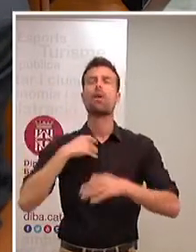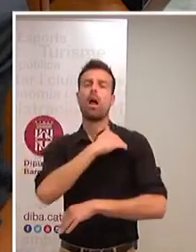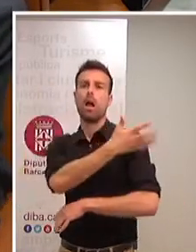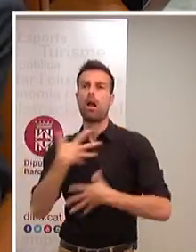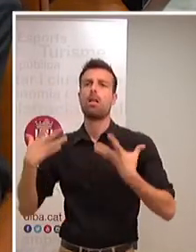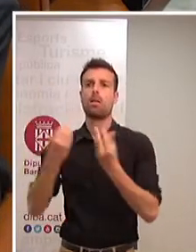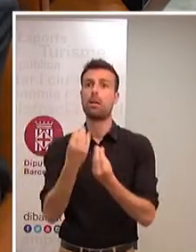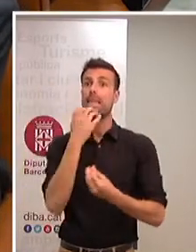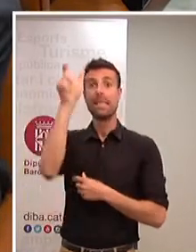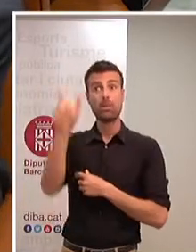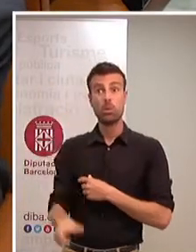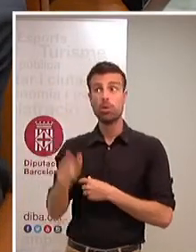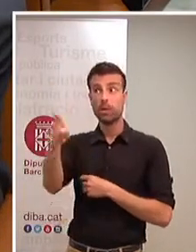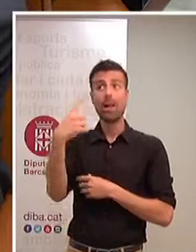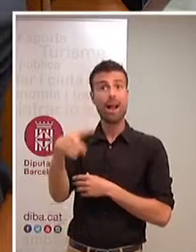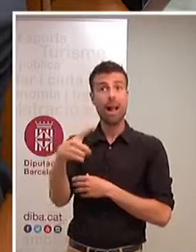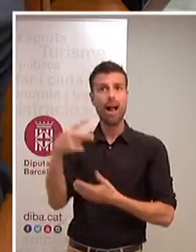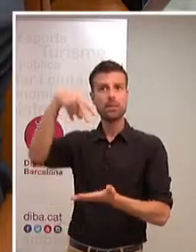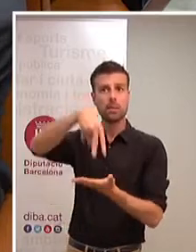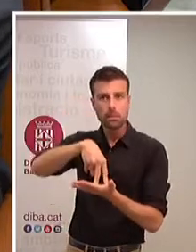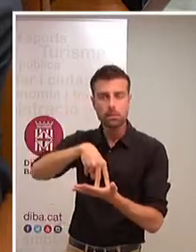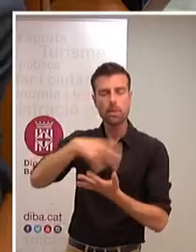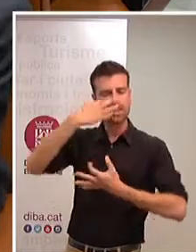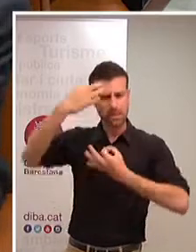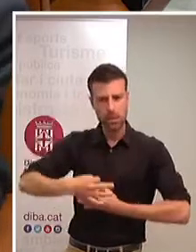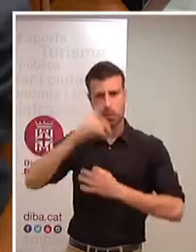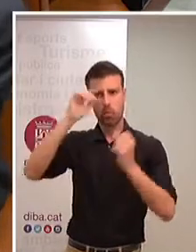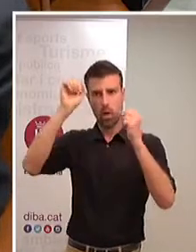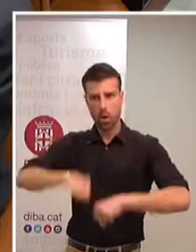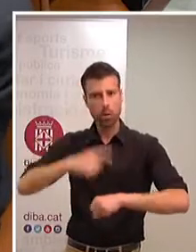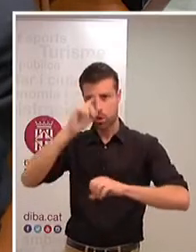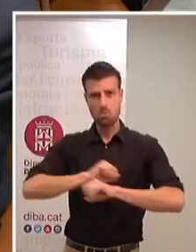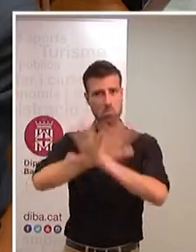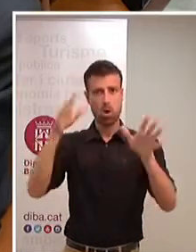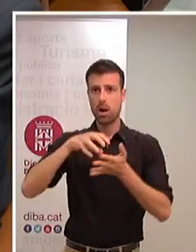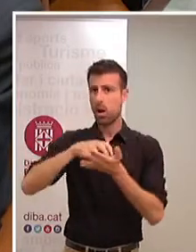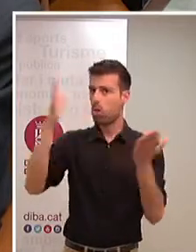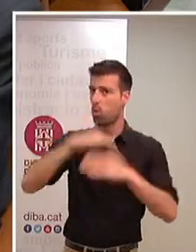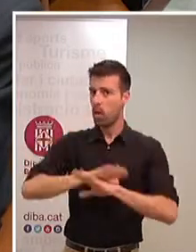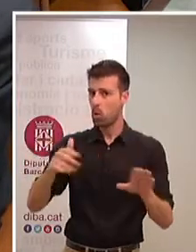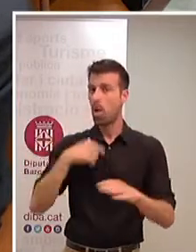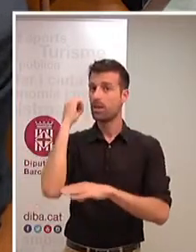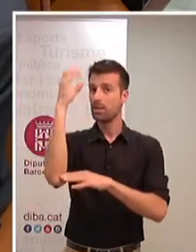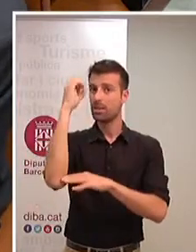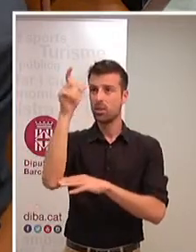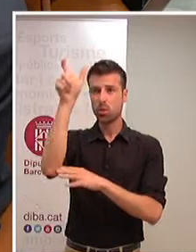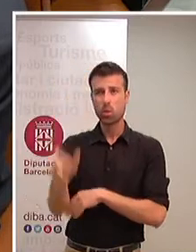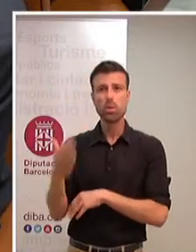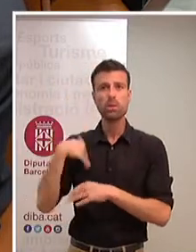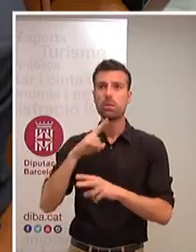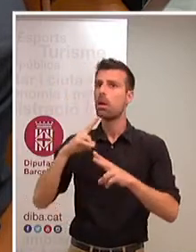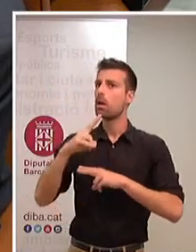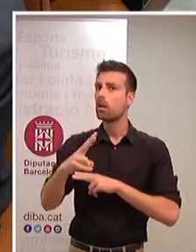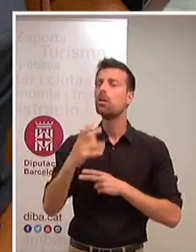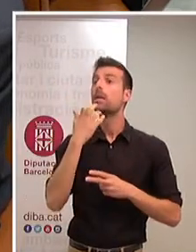vostè endavant, segurament el nostre acord, que amb això ho vam tindre clar, i el seu discurs des de l'inçament en mandat, ho va dir-ho i ha sigut